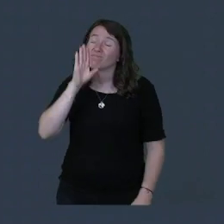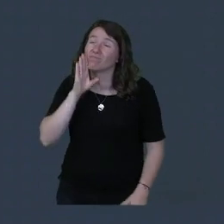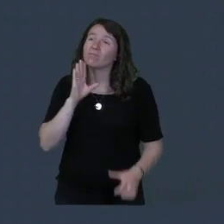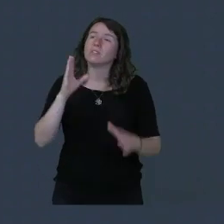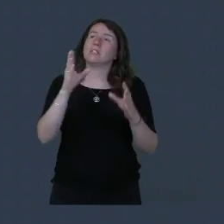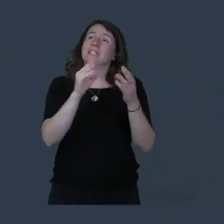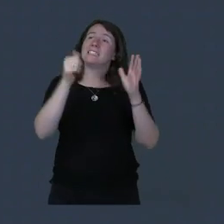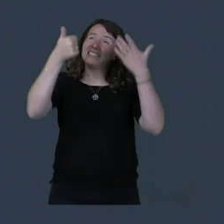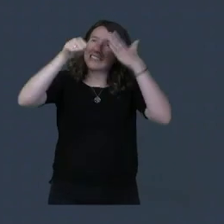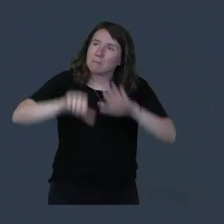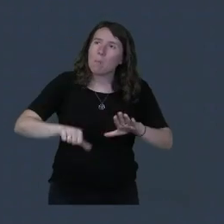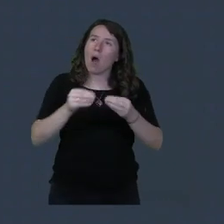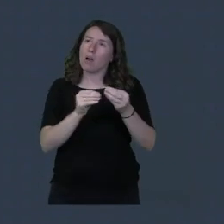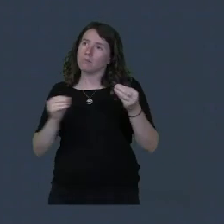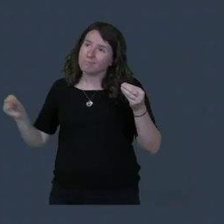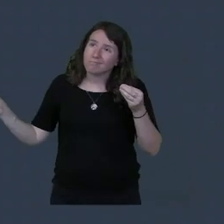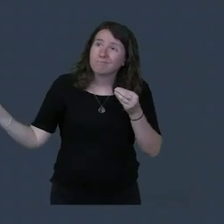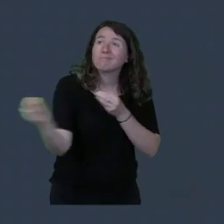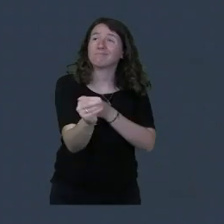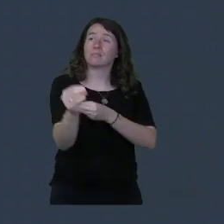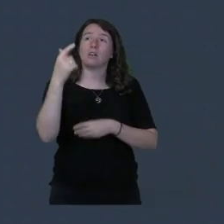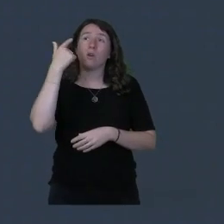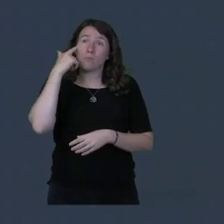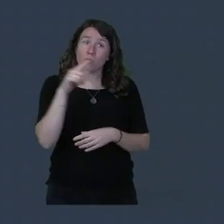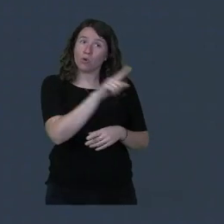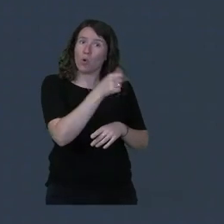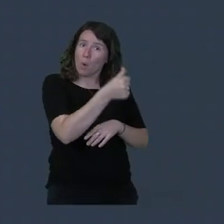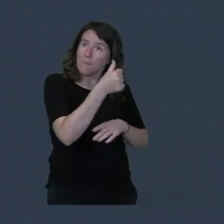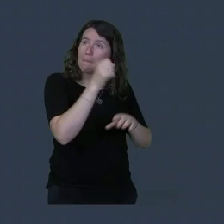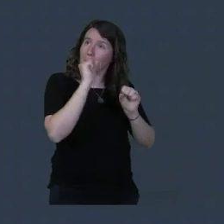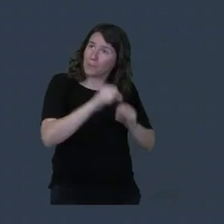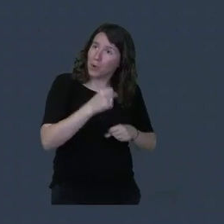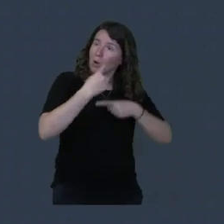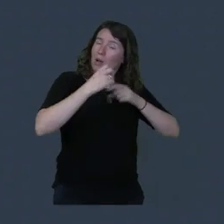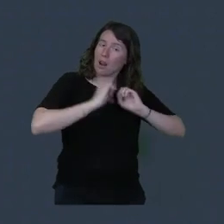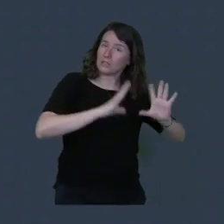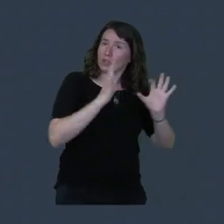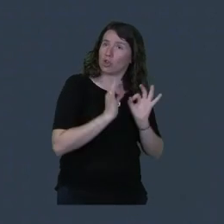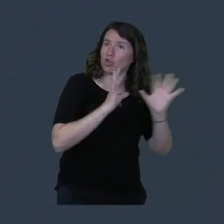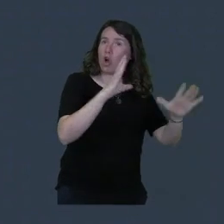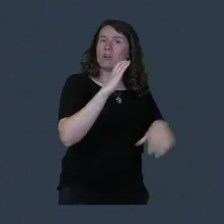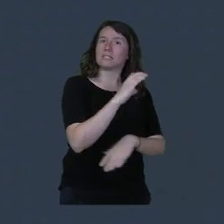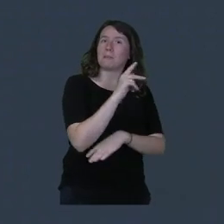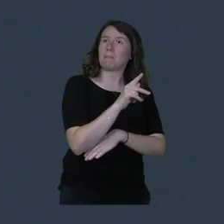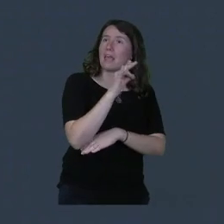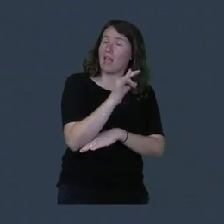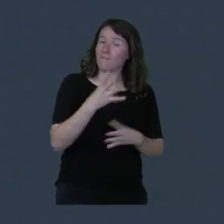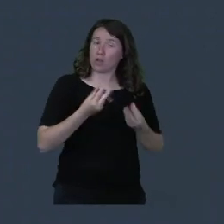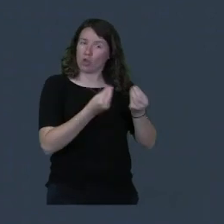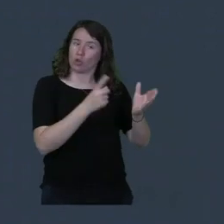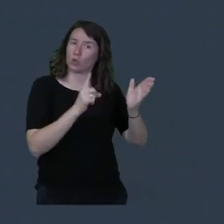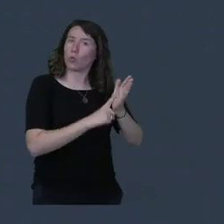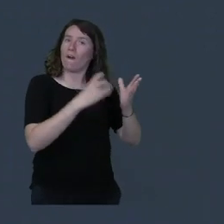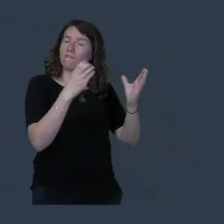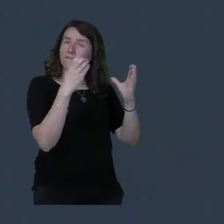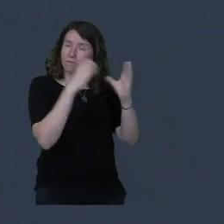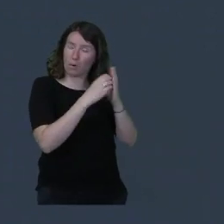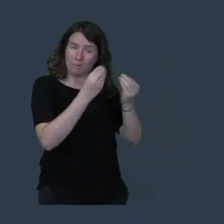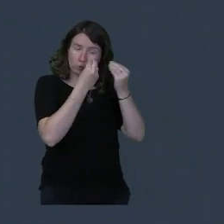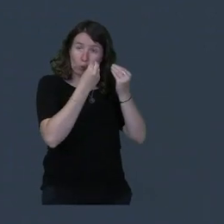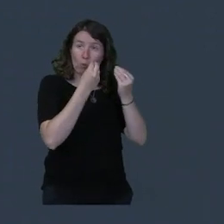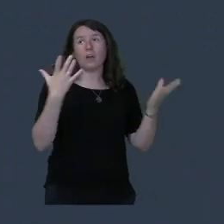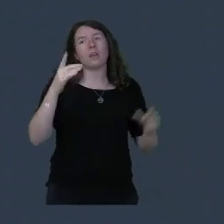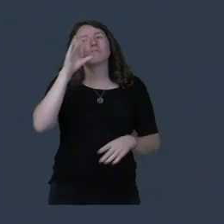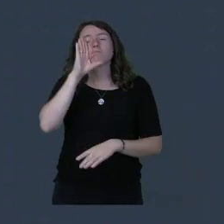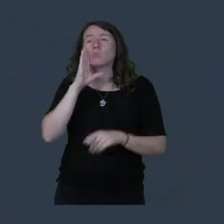mois supplémentaires aux salariés pour qu'ils puissent créer leur CPF, recouvrir leurs droits et aussi qu'une communication soit